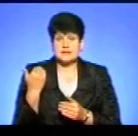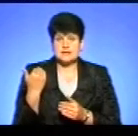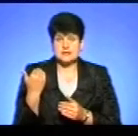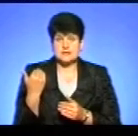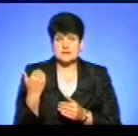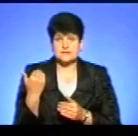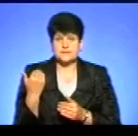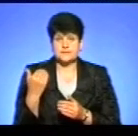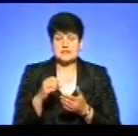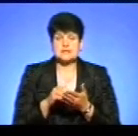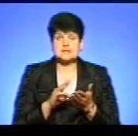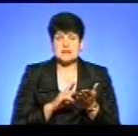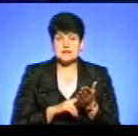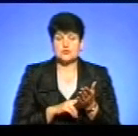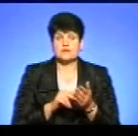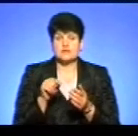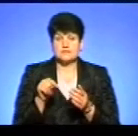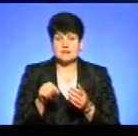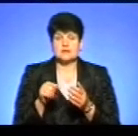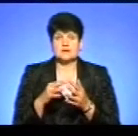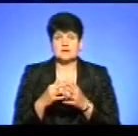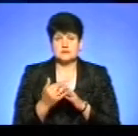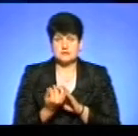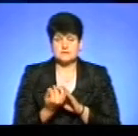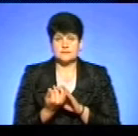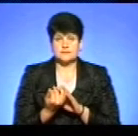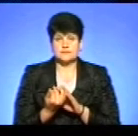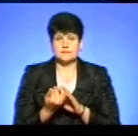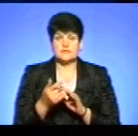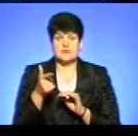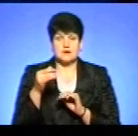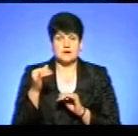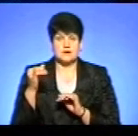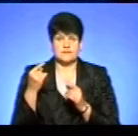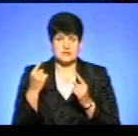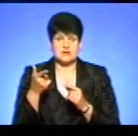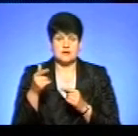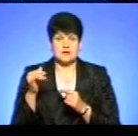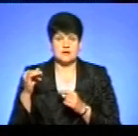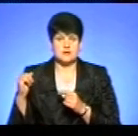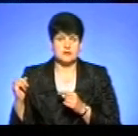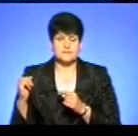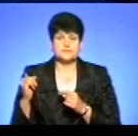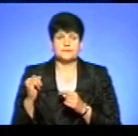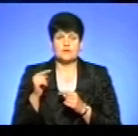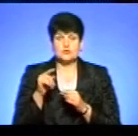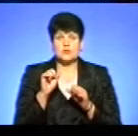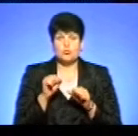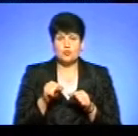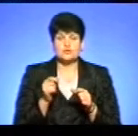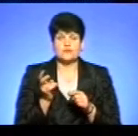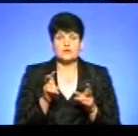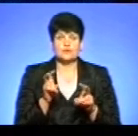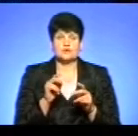зареєстрованій у тих населених пунктах, які відносяться до Великогоївської територіальної громади, вони можуть